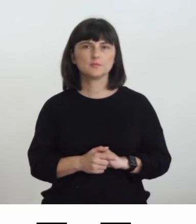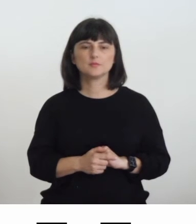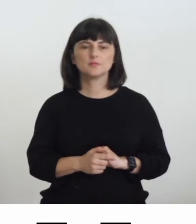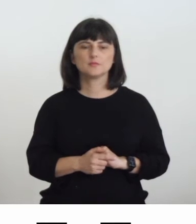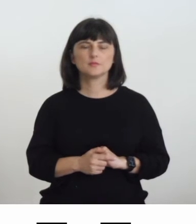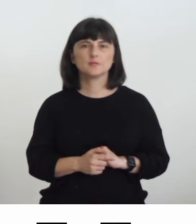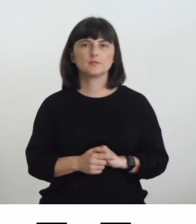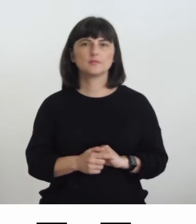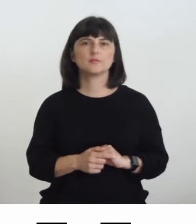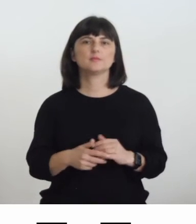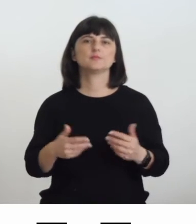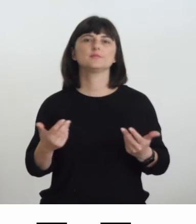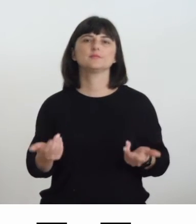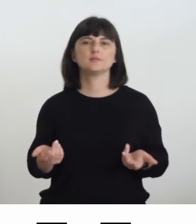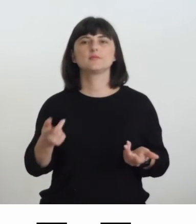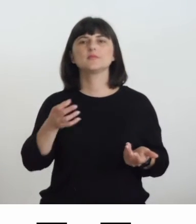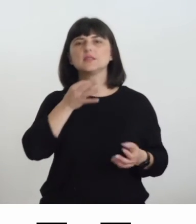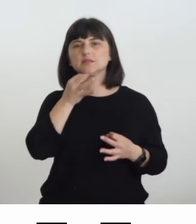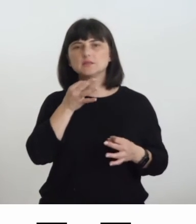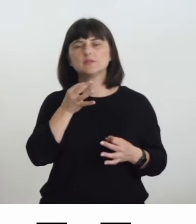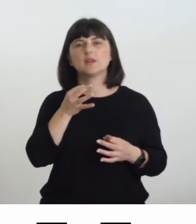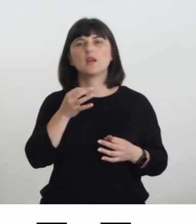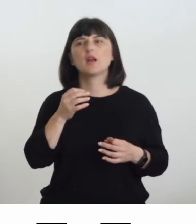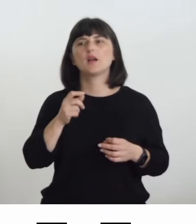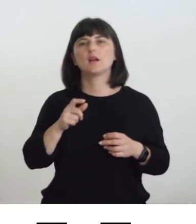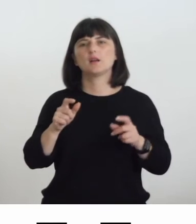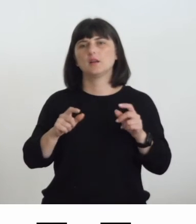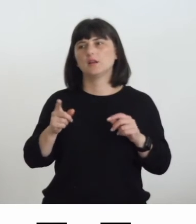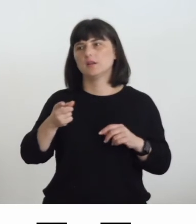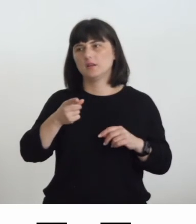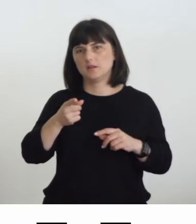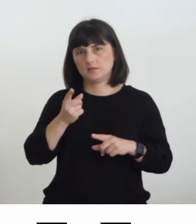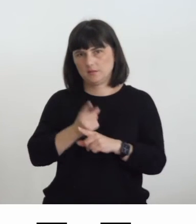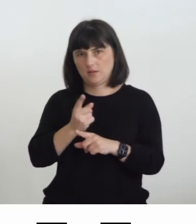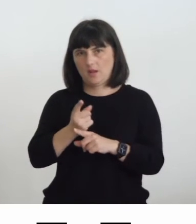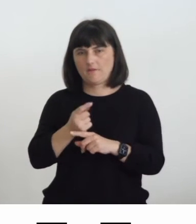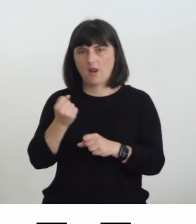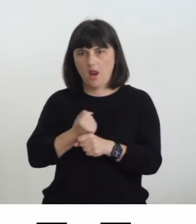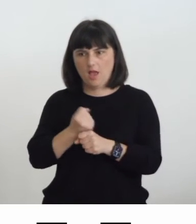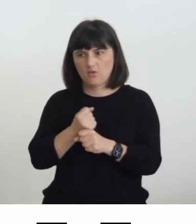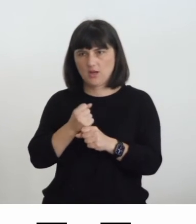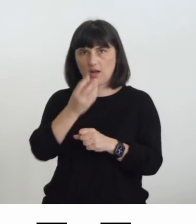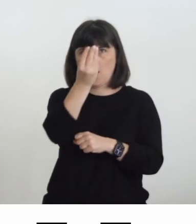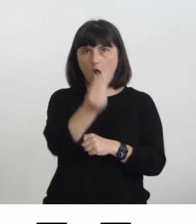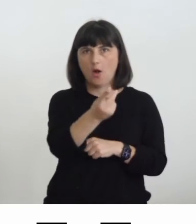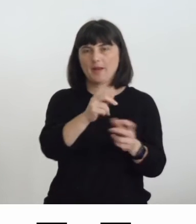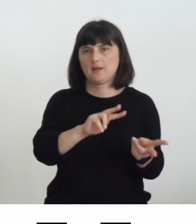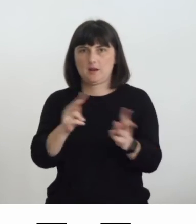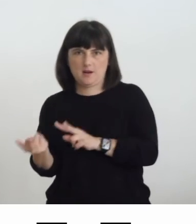oltre a quindi lavorare sulla traduzione dell'opera d'arte anche il fatto di lavorare su artefatti